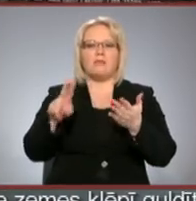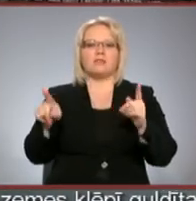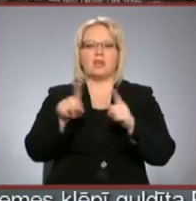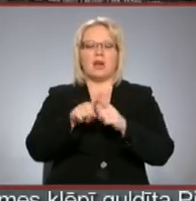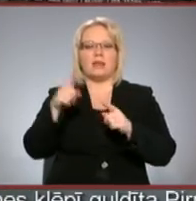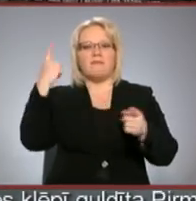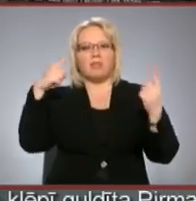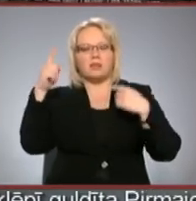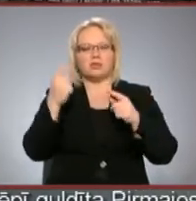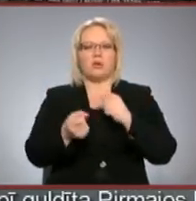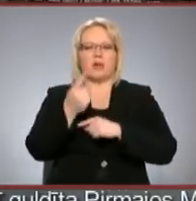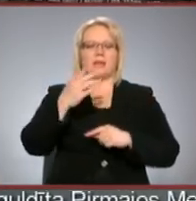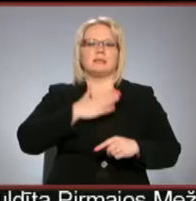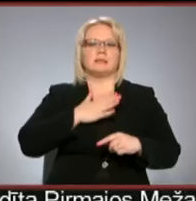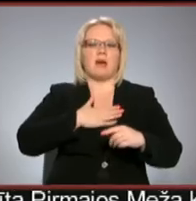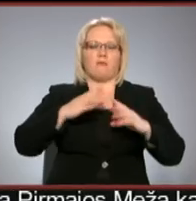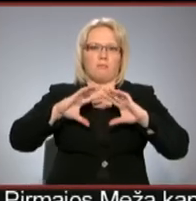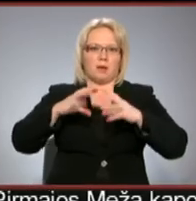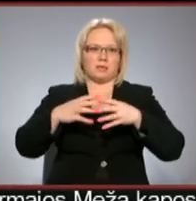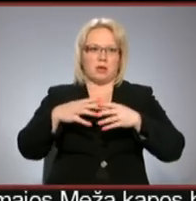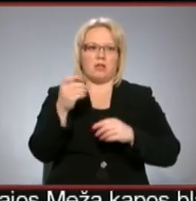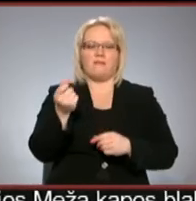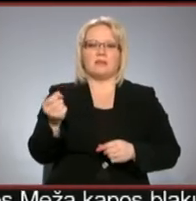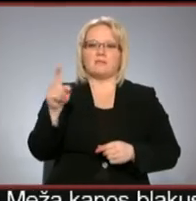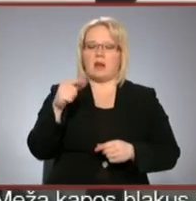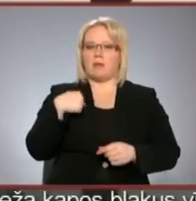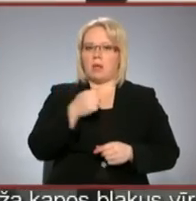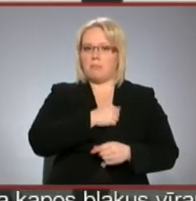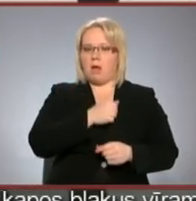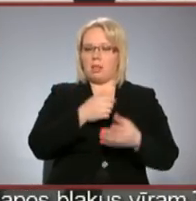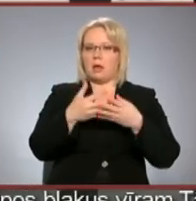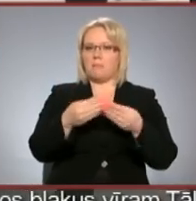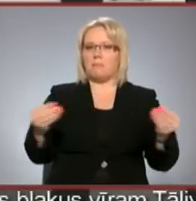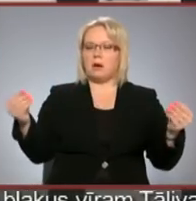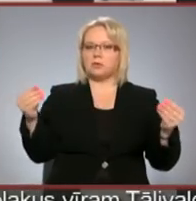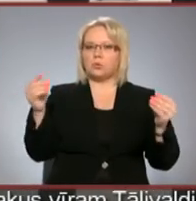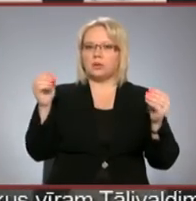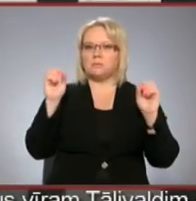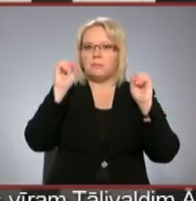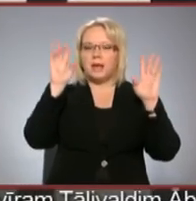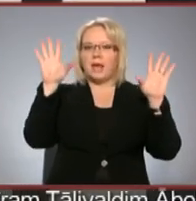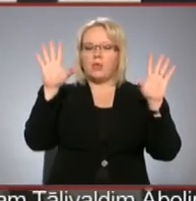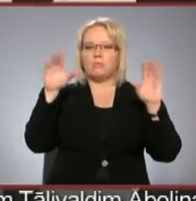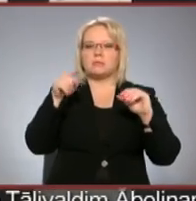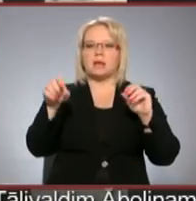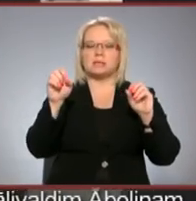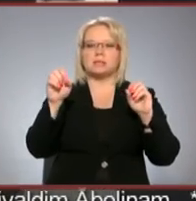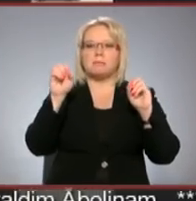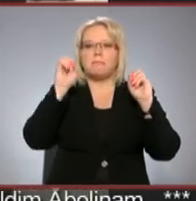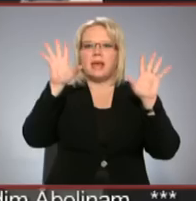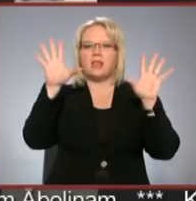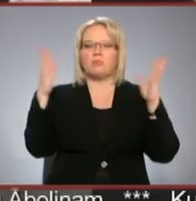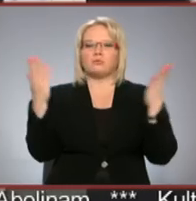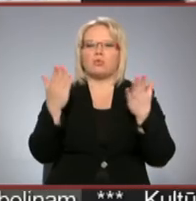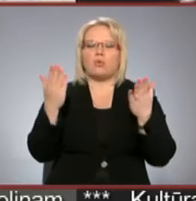fantazēt un radīt pašu savu pasauli. Viss vairāk man bailes, ka pazudīs brīnums. Tas brīnums, bez kura